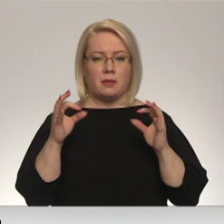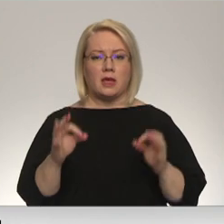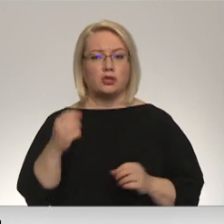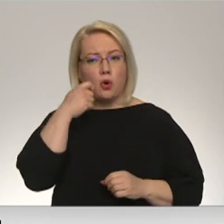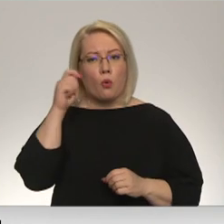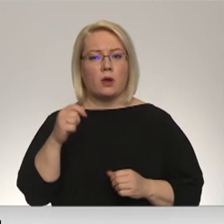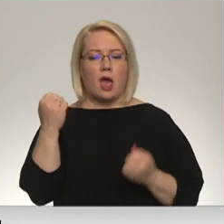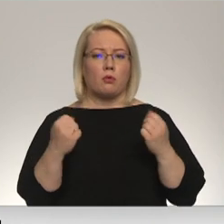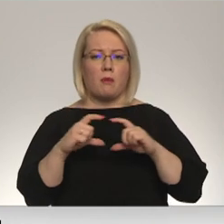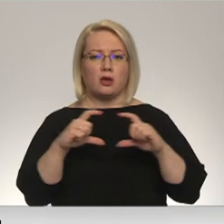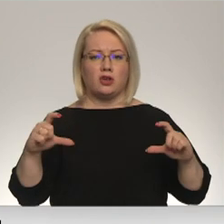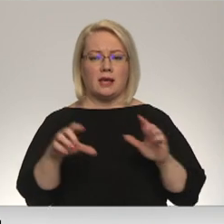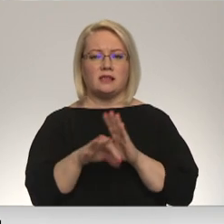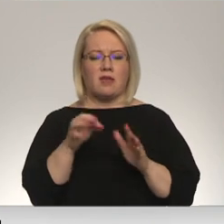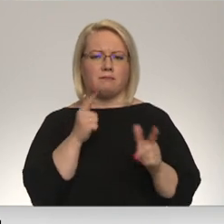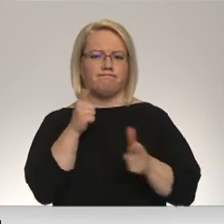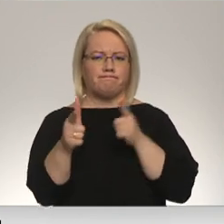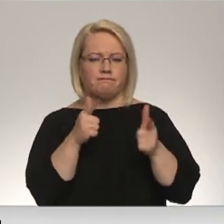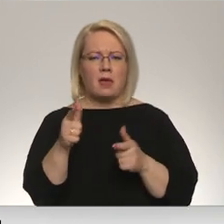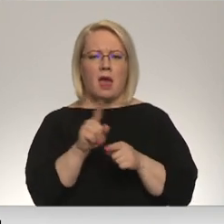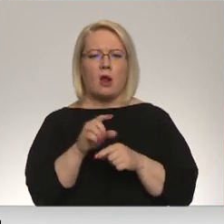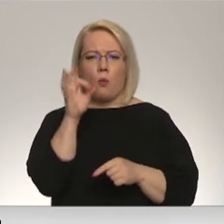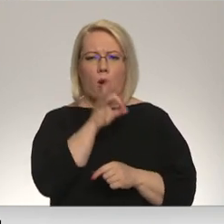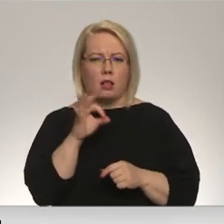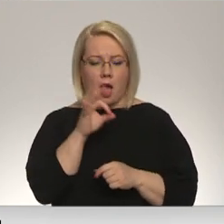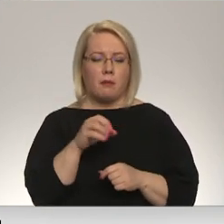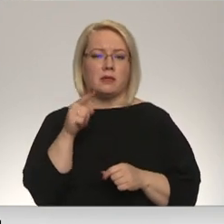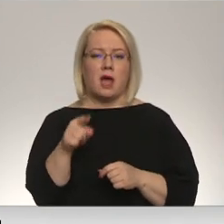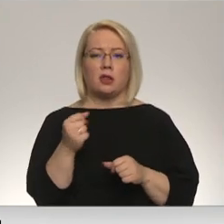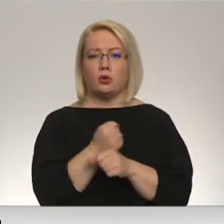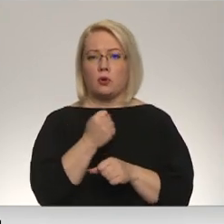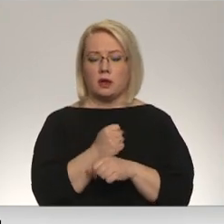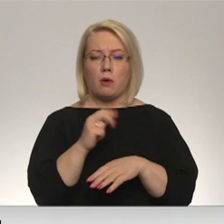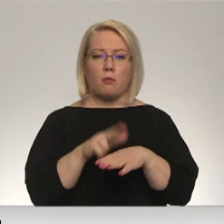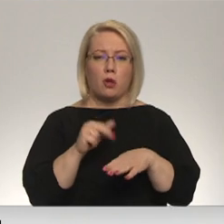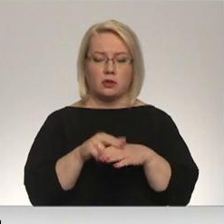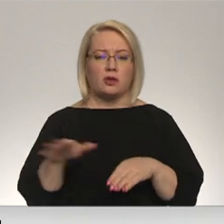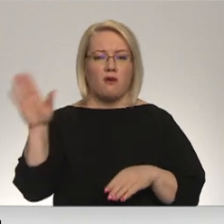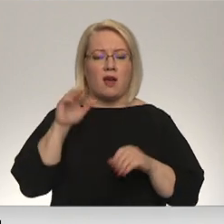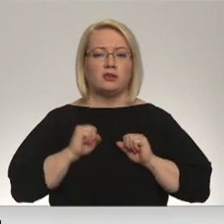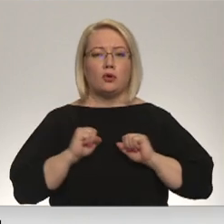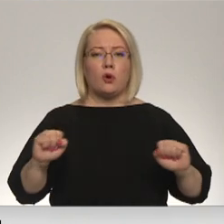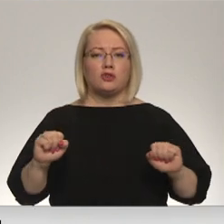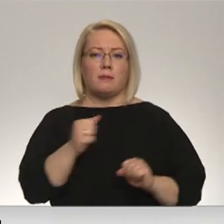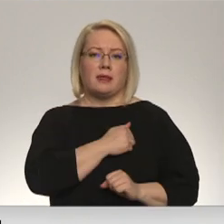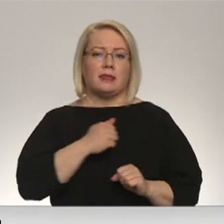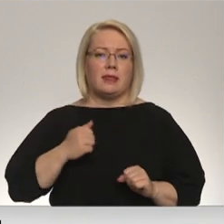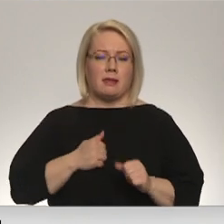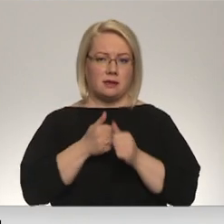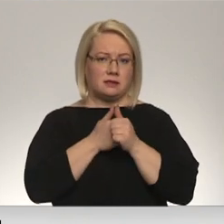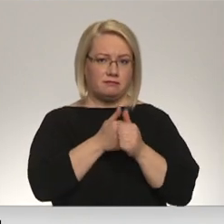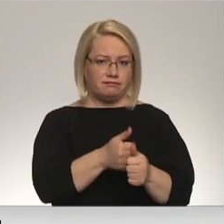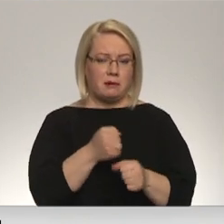mašīnas mēdz izvēlēties, lai jāpmētātu ar jēlām olām. Šāda veida nodarījumiem policija un valsts drošības dienests pievērš pastiprinātu